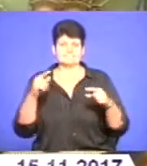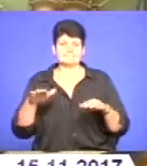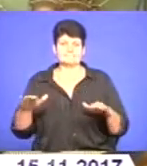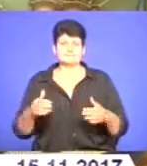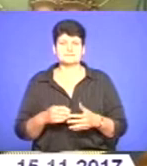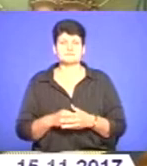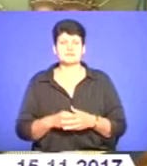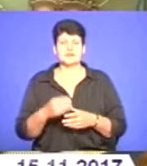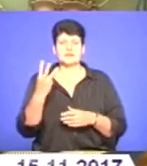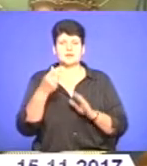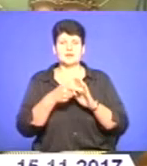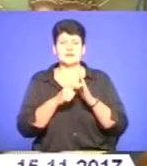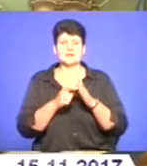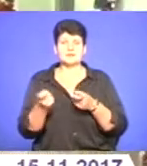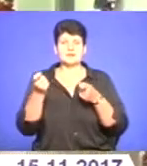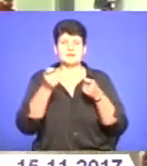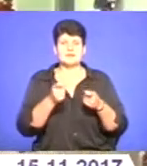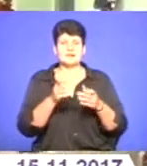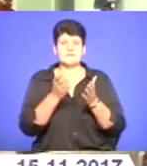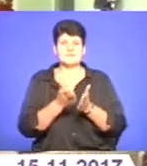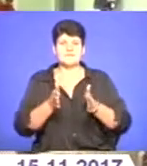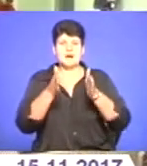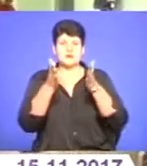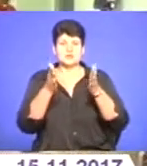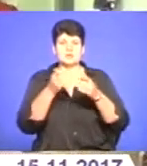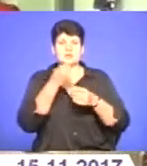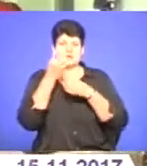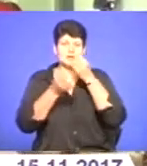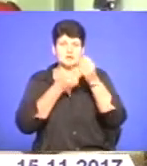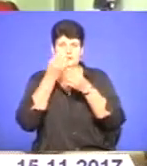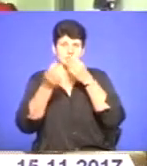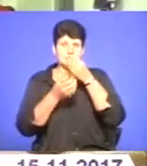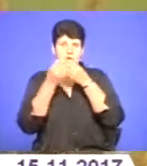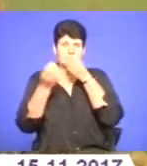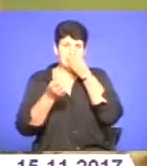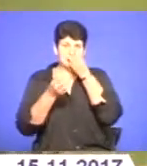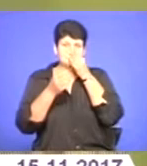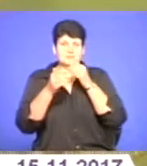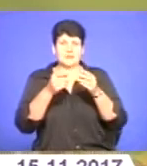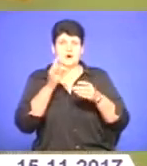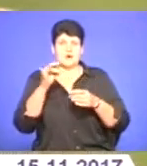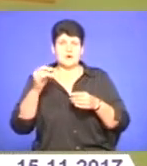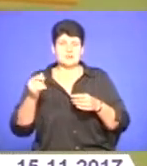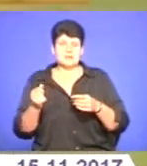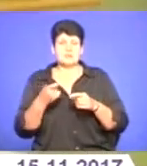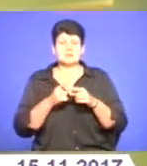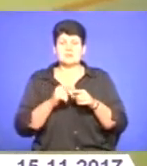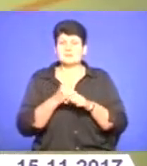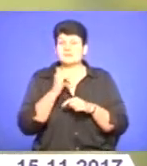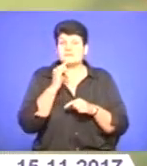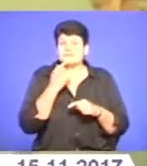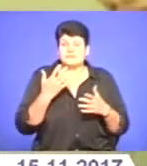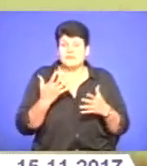Третьокласниця Катя привезла на конкурс вазу і квіти з рогози. Каже, такий виріб робити доволі важко, адже кожна деталь потребує